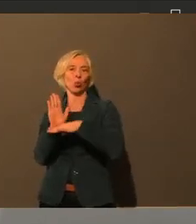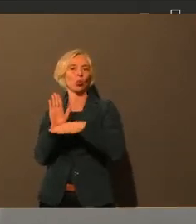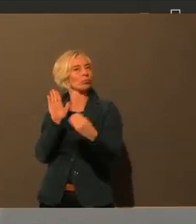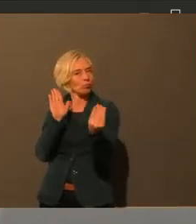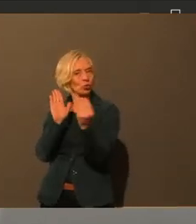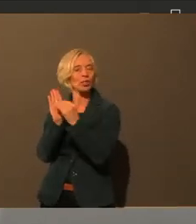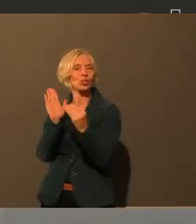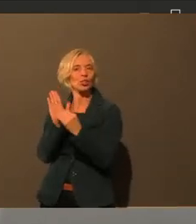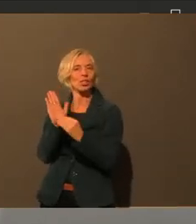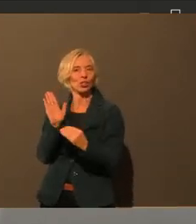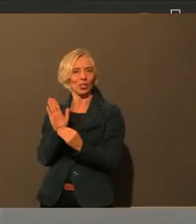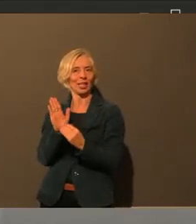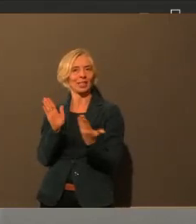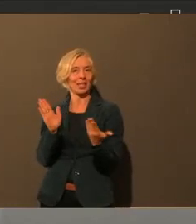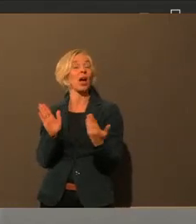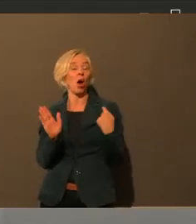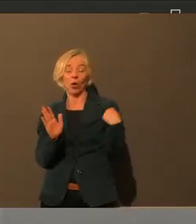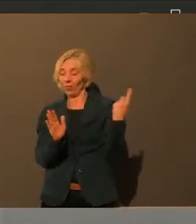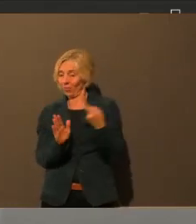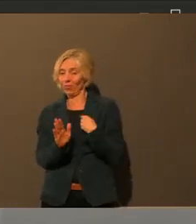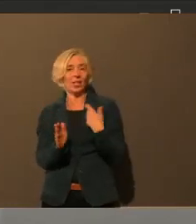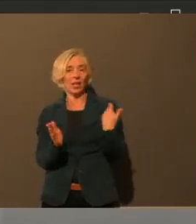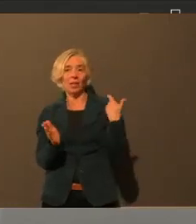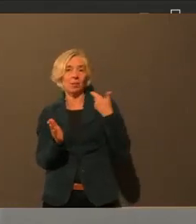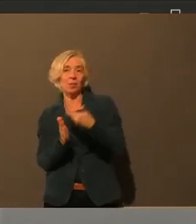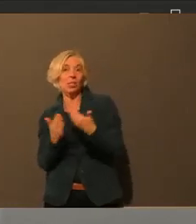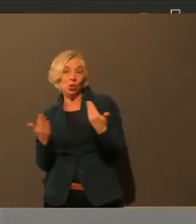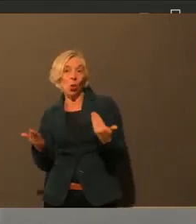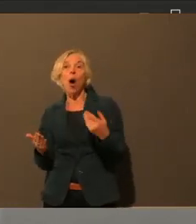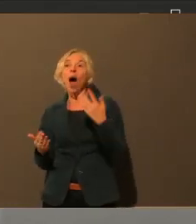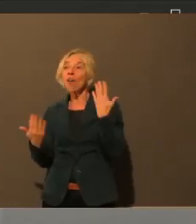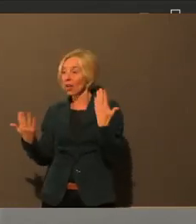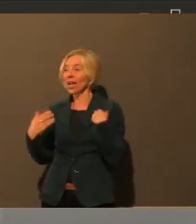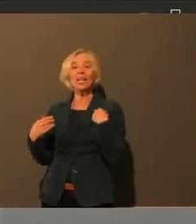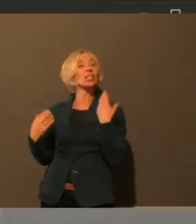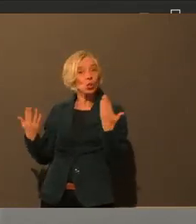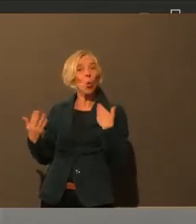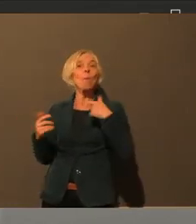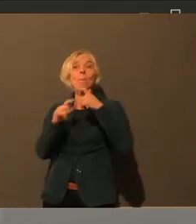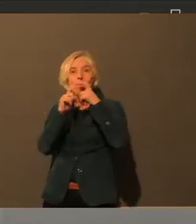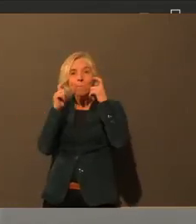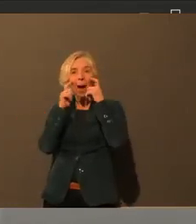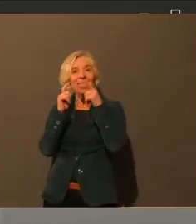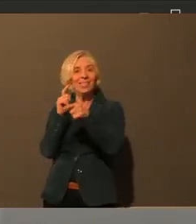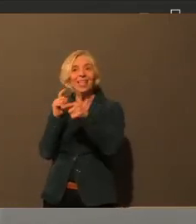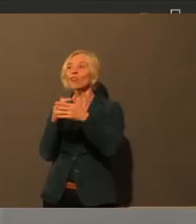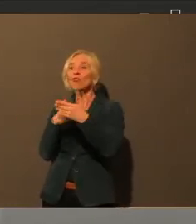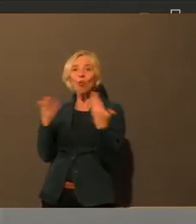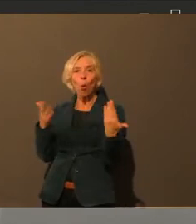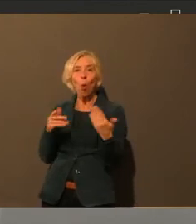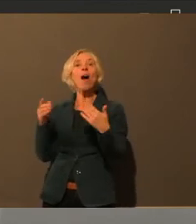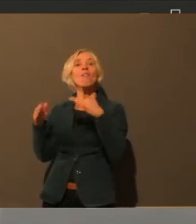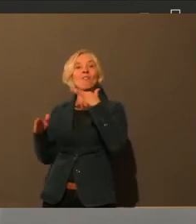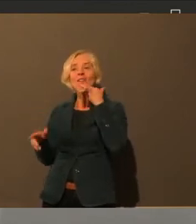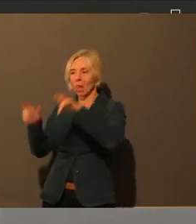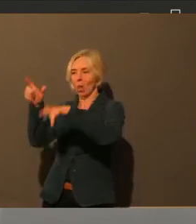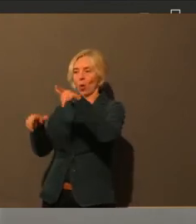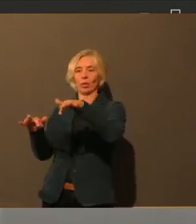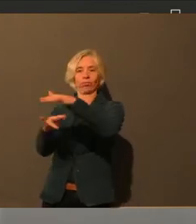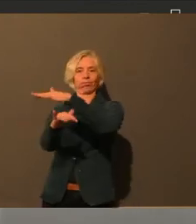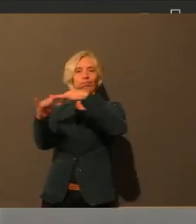wir ja genau das, was Sie gerade gesagt haben, nämlich da, wo viele Menschen auf einem Fleck sind, da muss Maske getragen werden. Das haben wir ja genauso auch in der